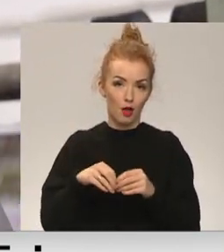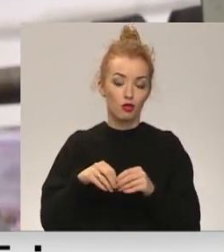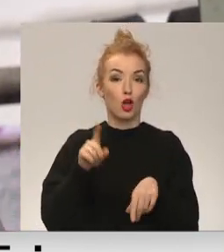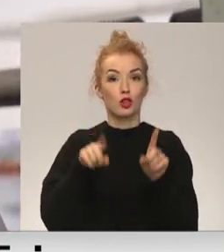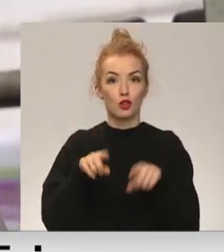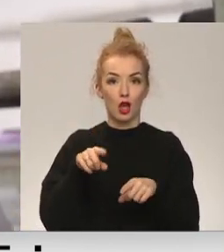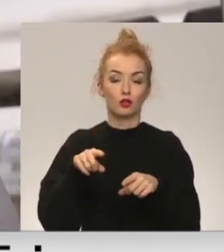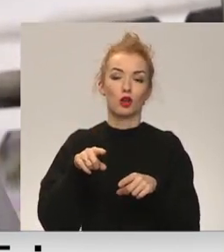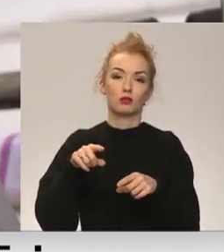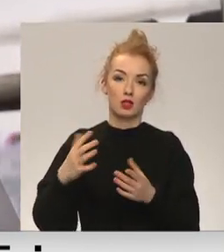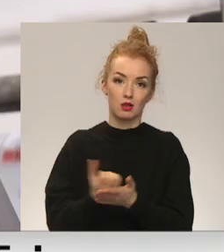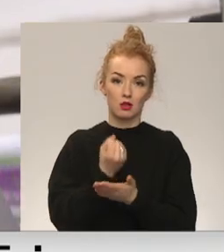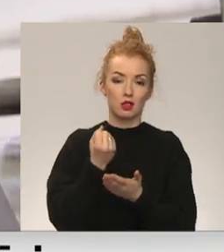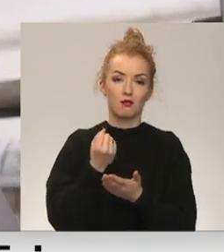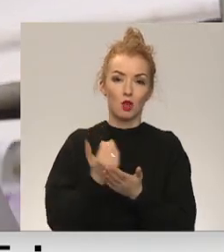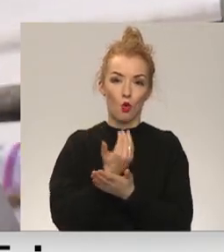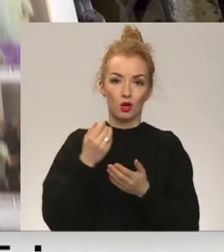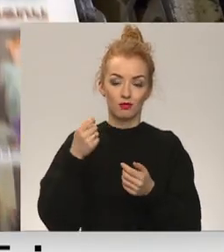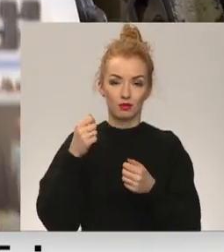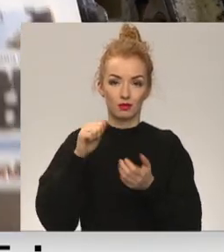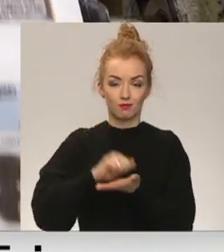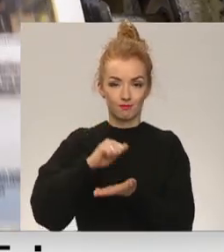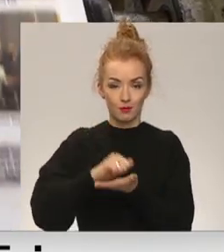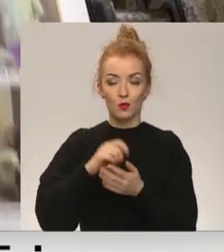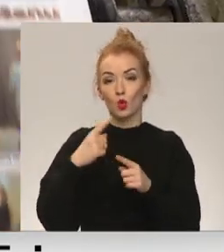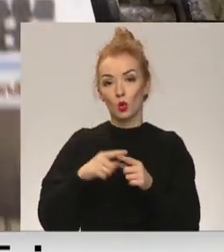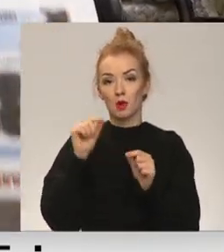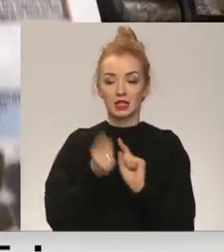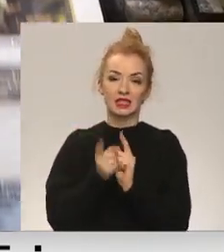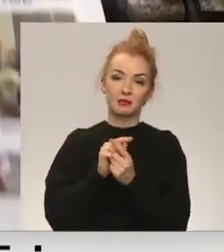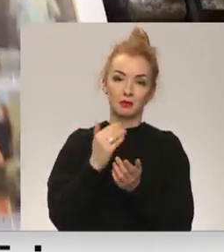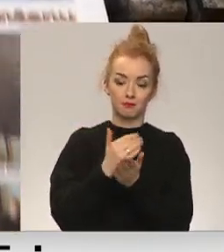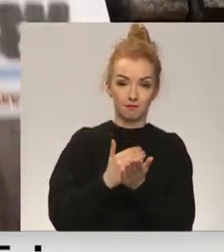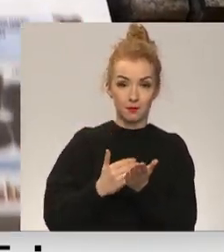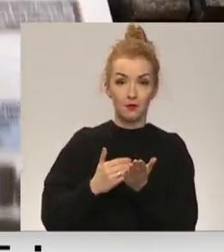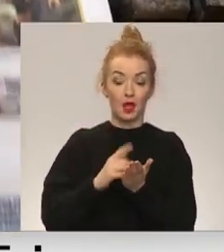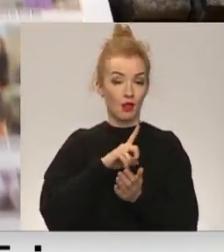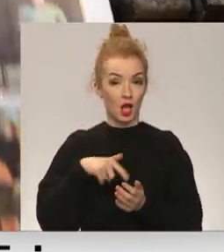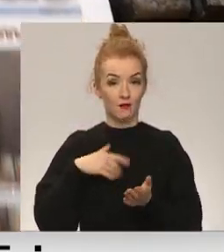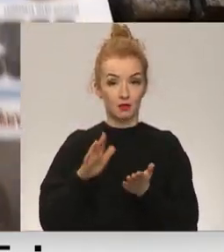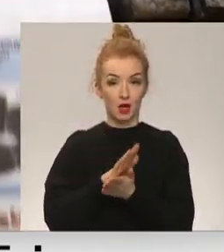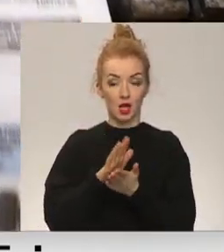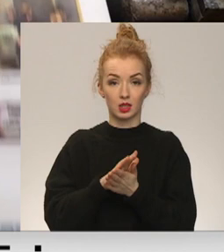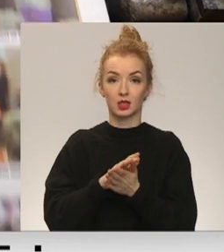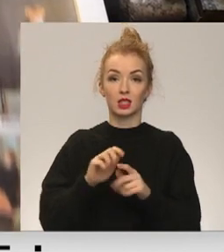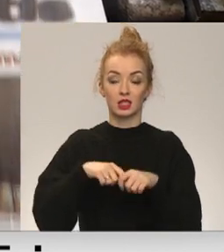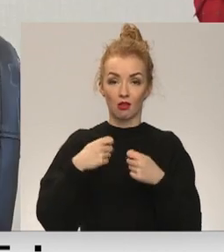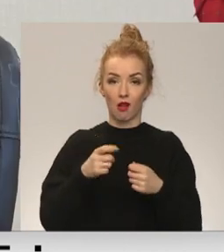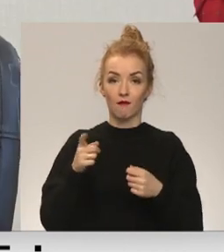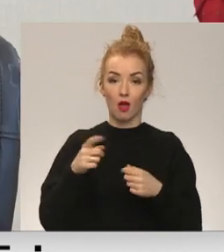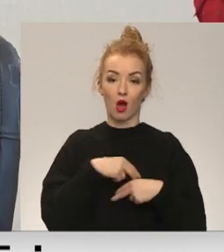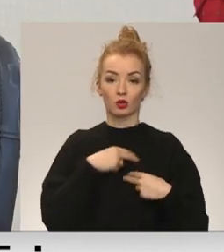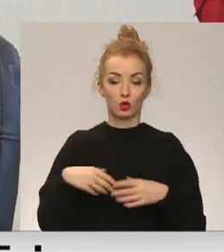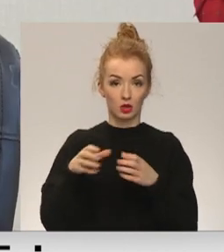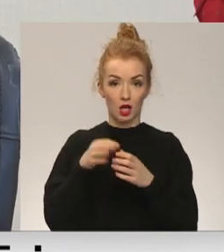tikušas pie jaunajiem izdevējiem vai veikušas citas izmaiņas, lai dzīvotu stabilāk. Latvijas preses izdevēju asociācija norāda, ka